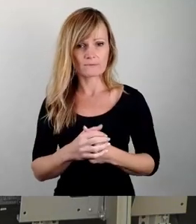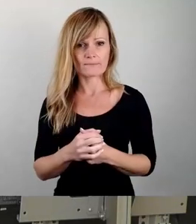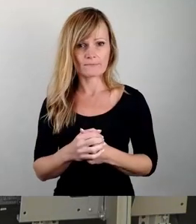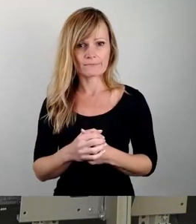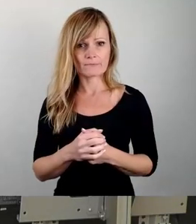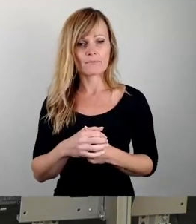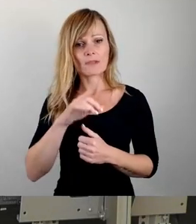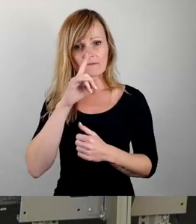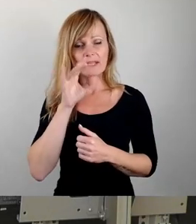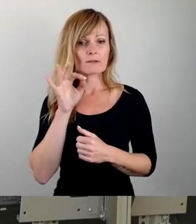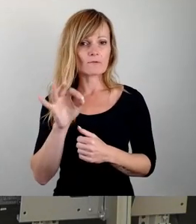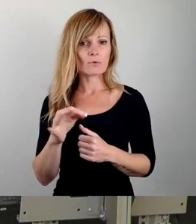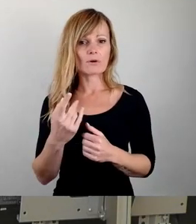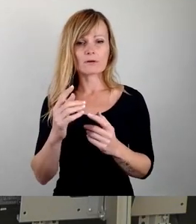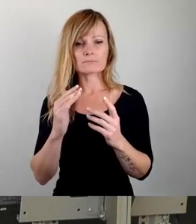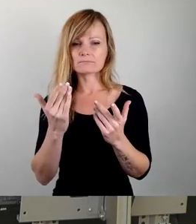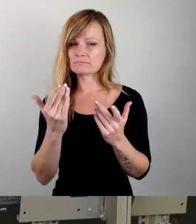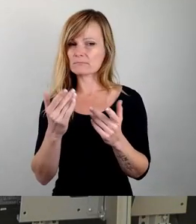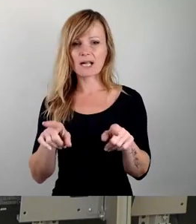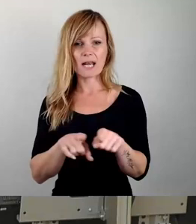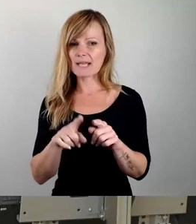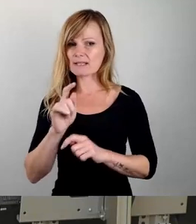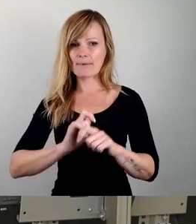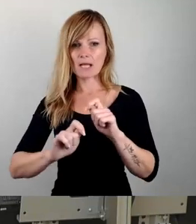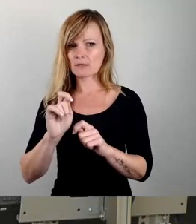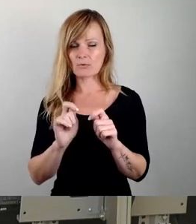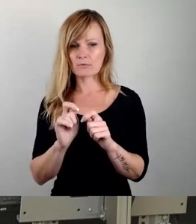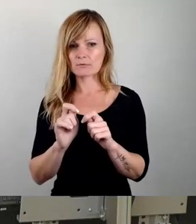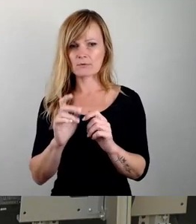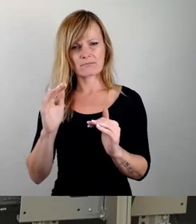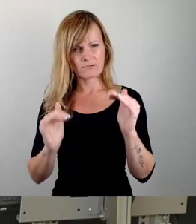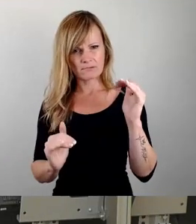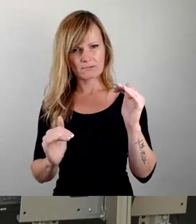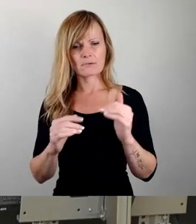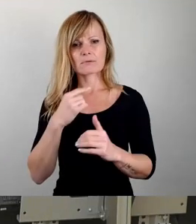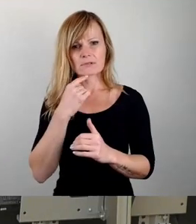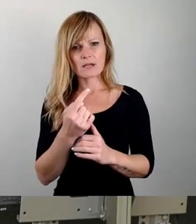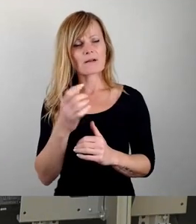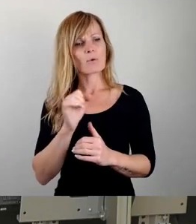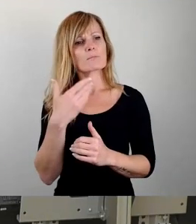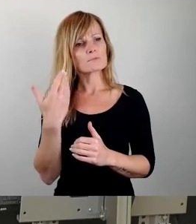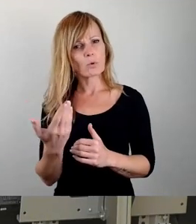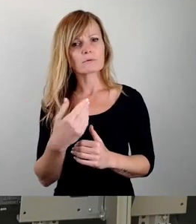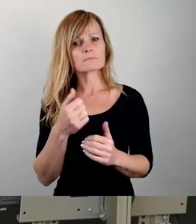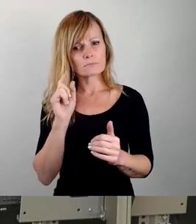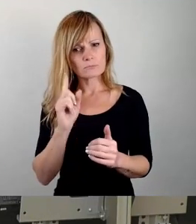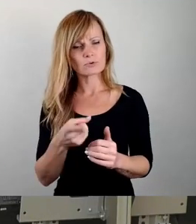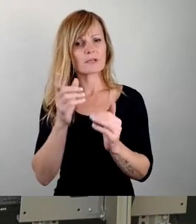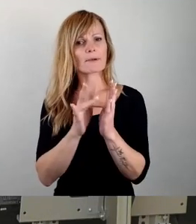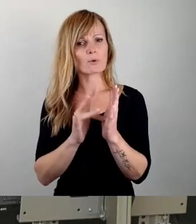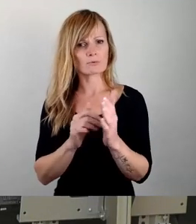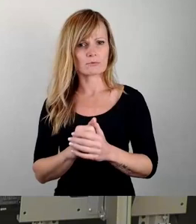wenn für eine wesentlich ungleiche Behandlung von wesentlich Gleichem eine Begründung geliefert wird. Es ergibt dagegen keinen Sinn,